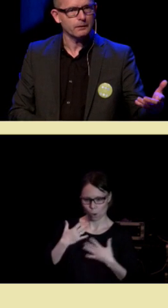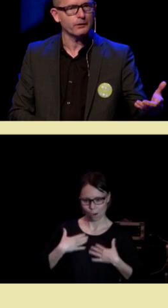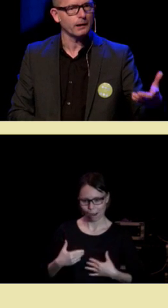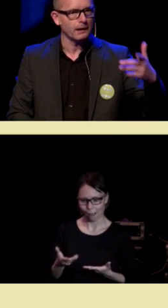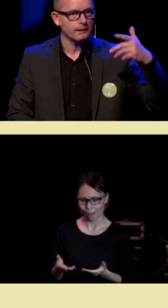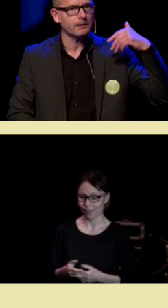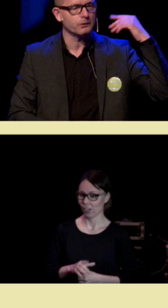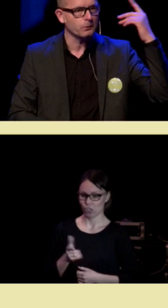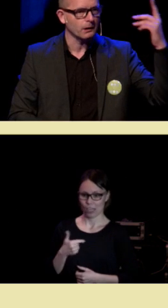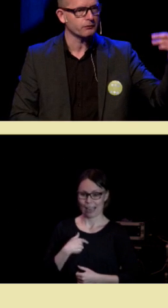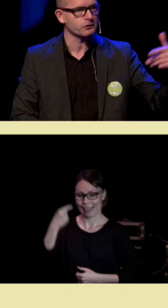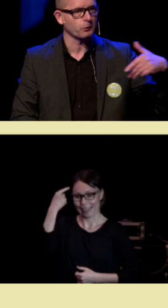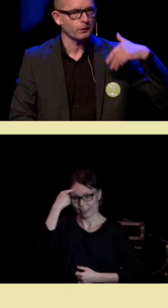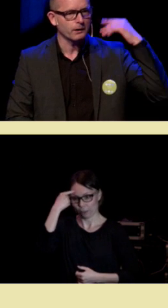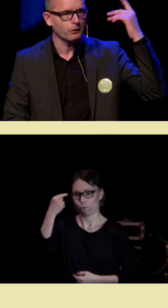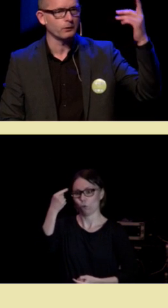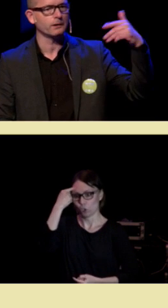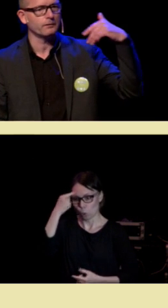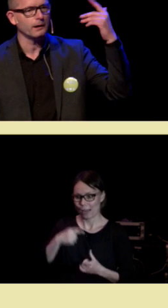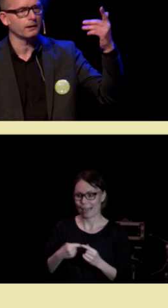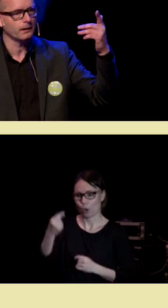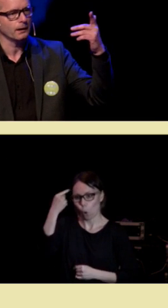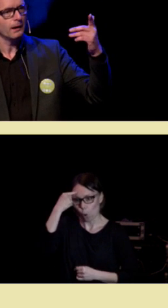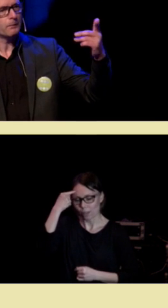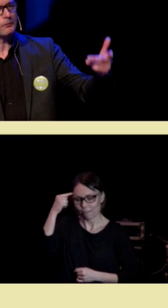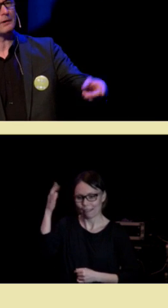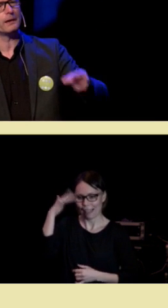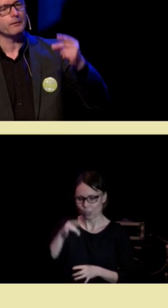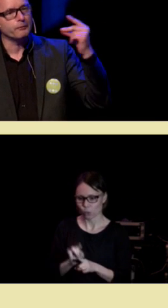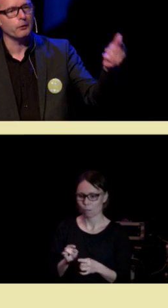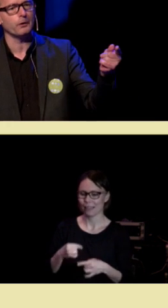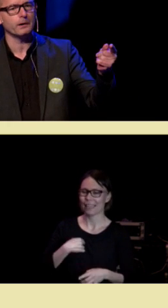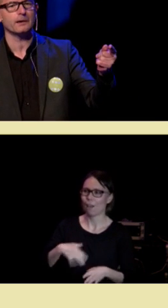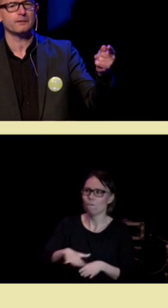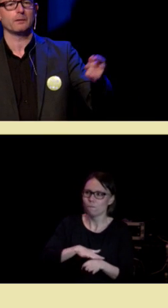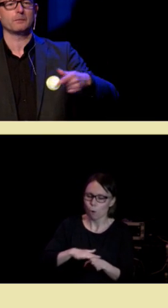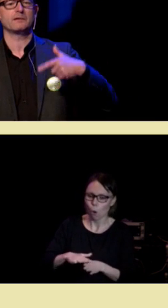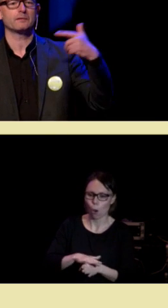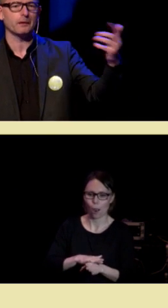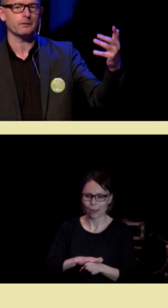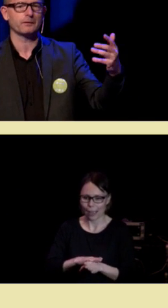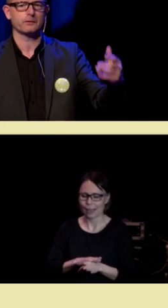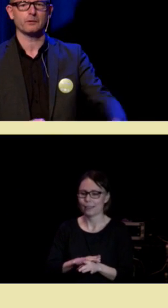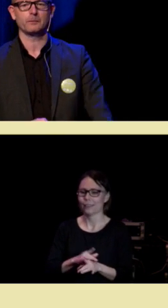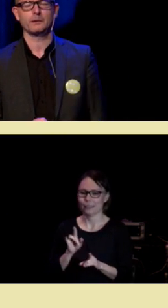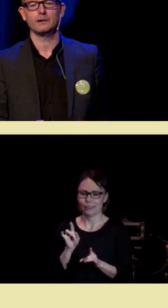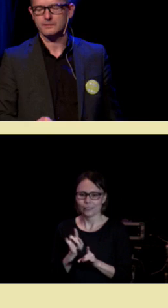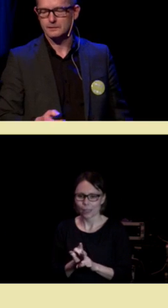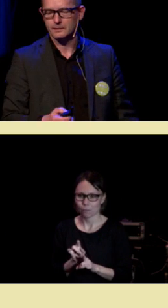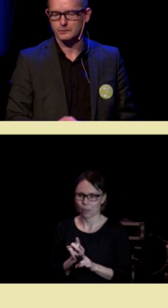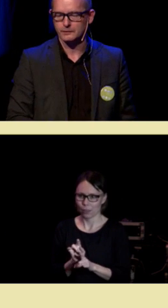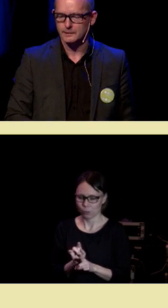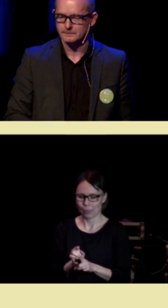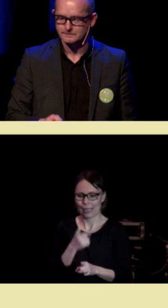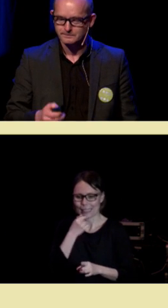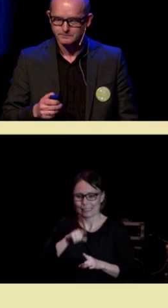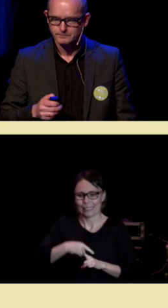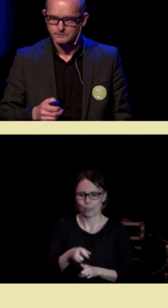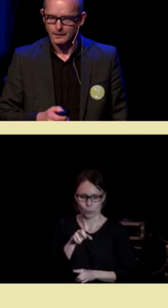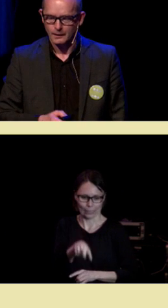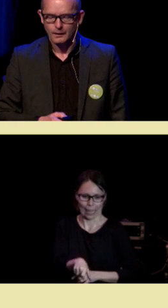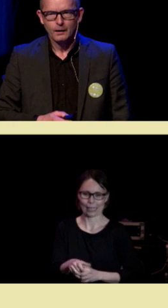Ikke fordi jeg intellektuelt forstår det eller kognitivt tenker det, men fordi jeg føler det i samme instans som jeg gjenkjenner det hos deg.